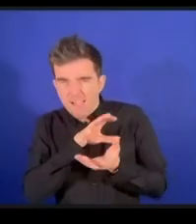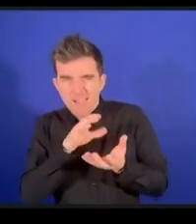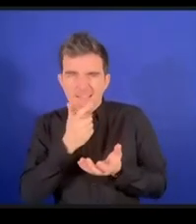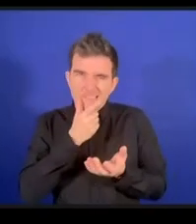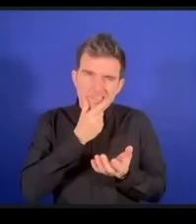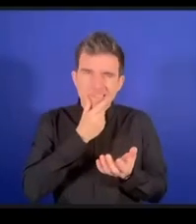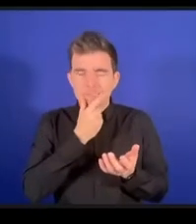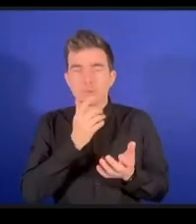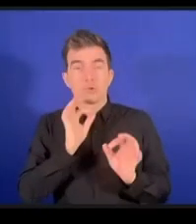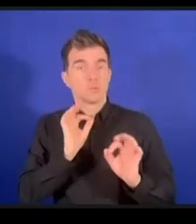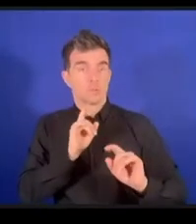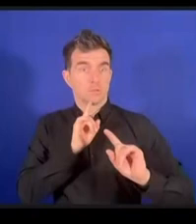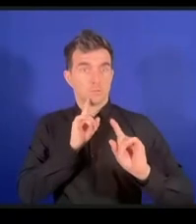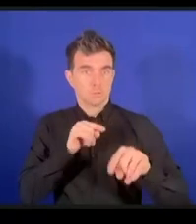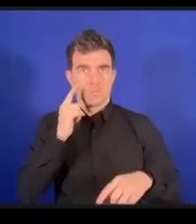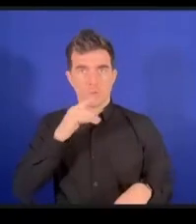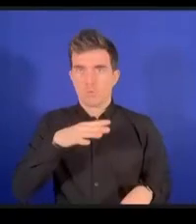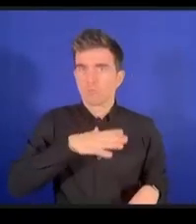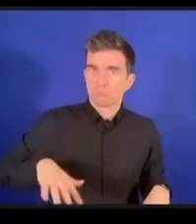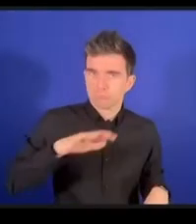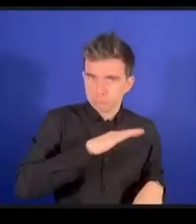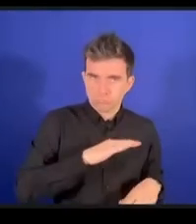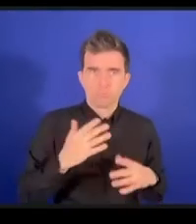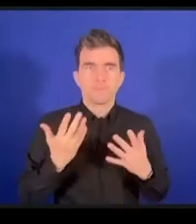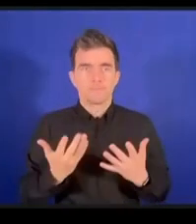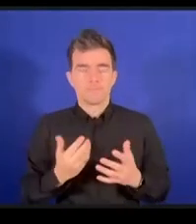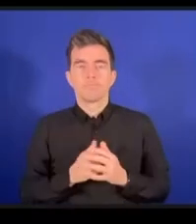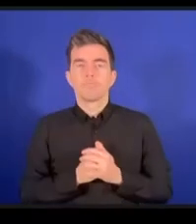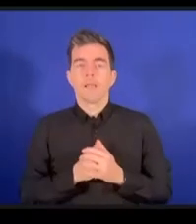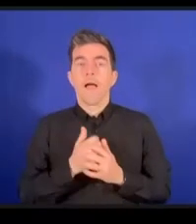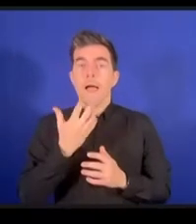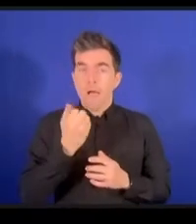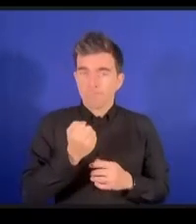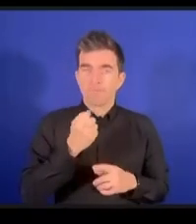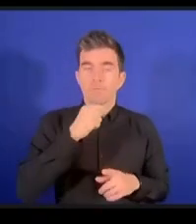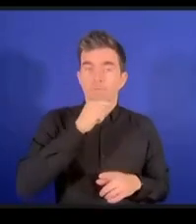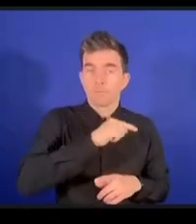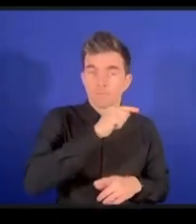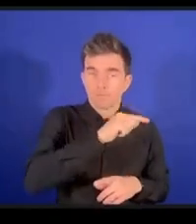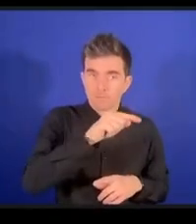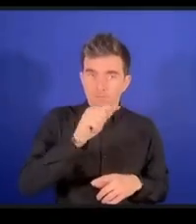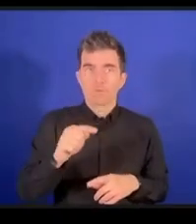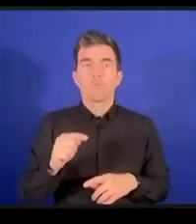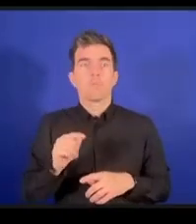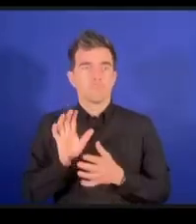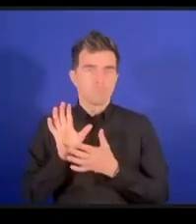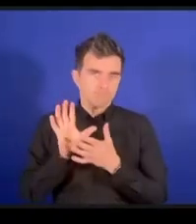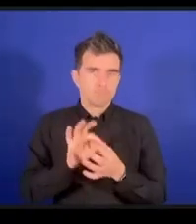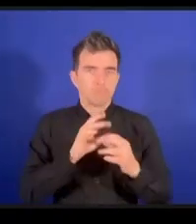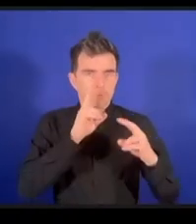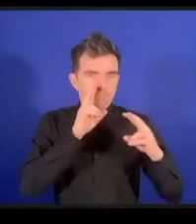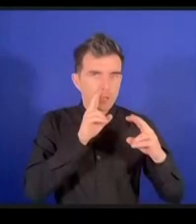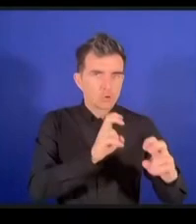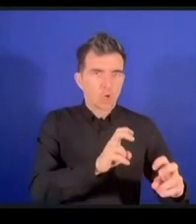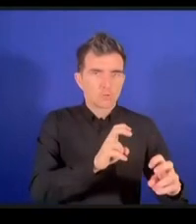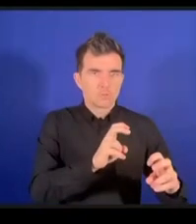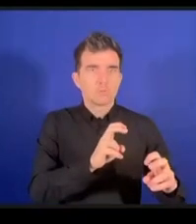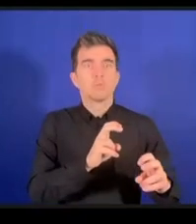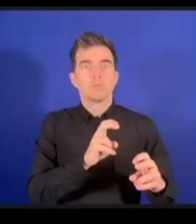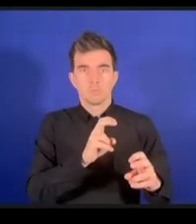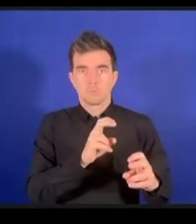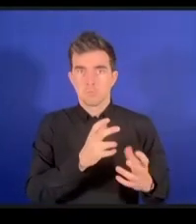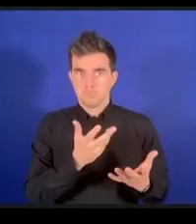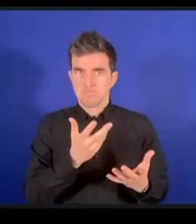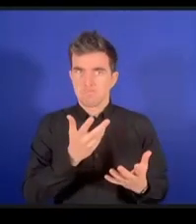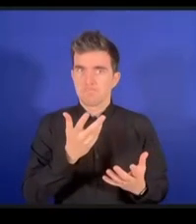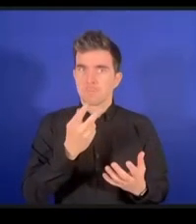えを出すことは難しいです一部のDCの多くの仮想というのはリサーチ中心です例えばレジェンダーさん